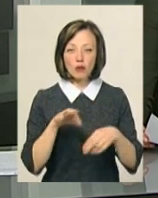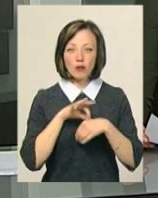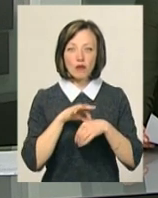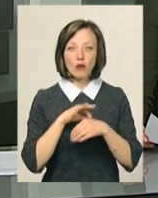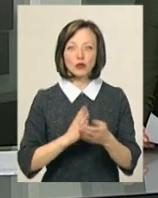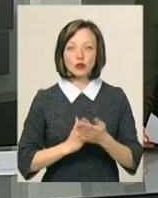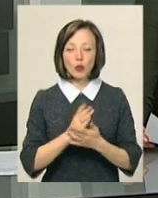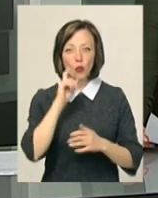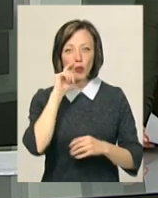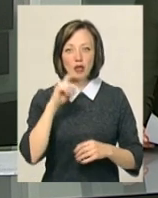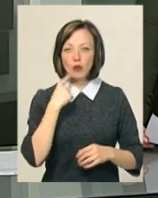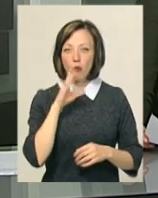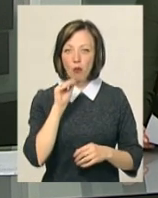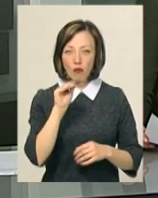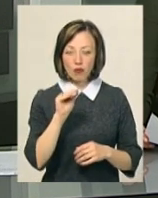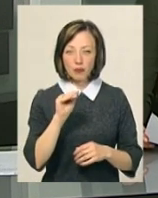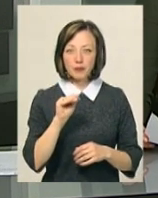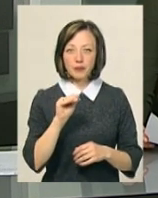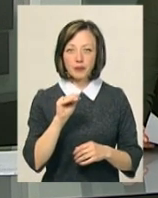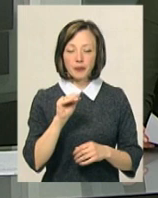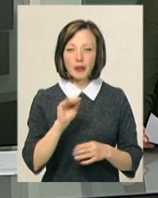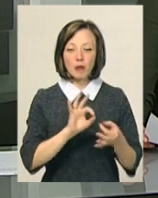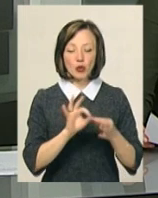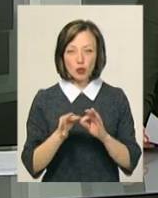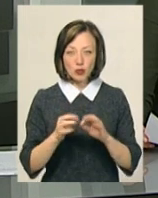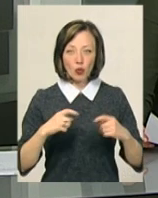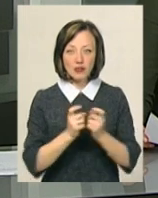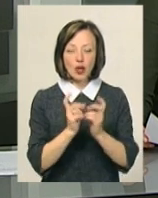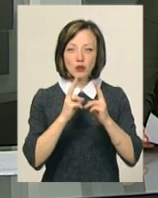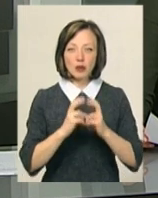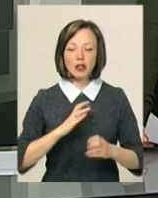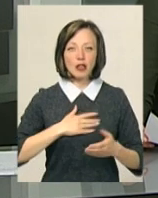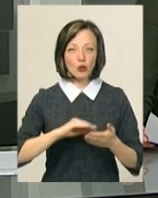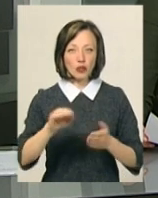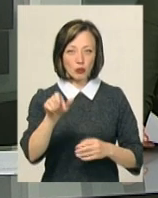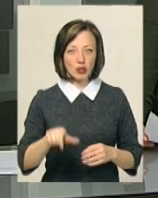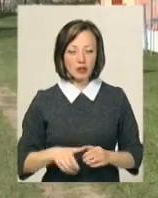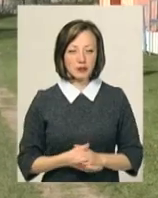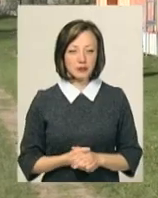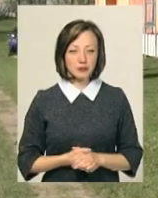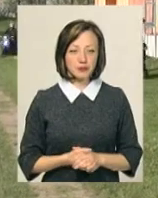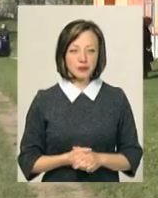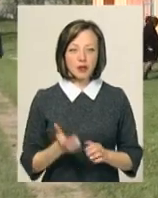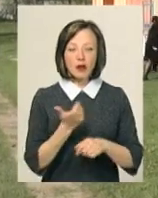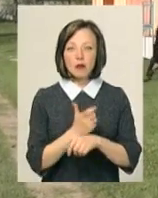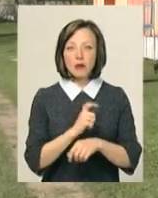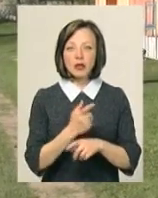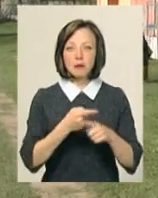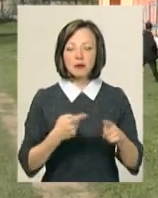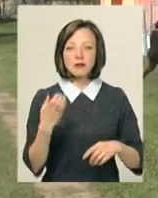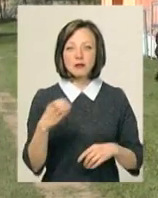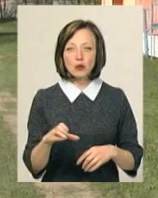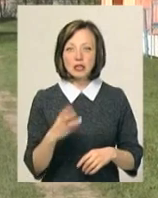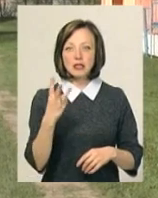богослужіння українською мовою. У подробицях конфлікту розбиралася Ірина Аріон. Понад півсотні вірян із